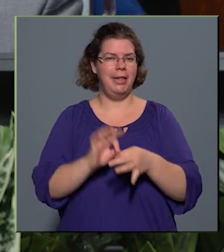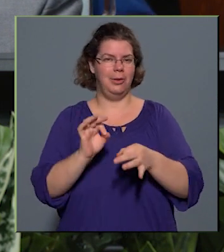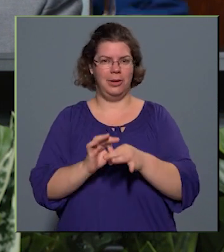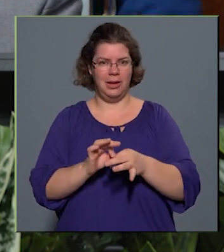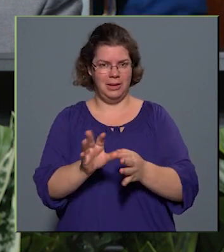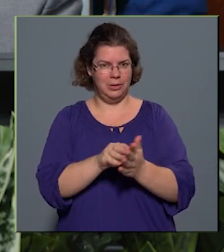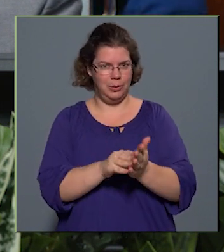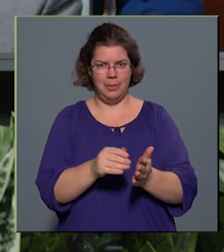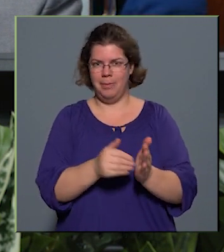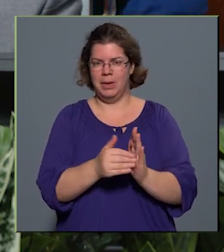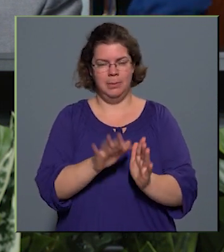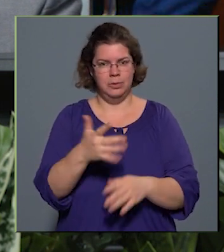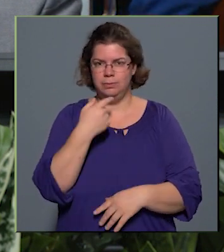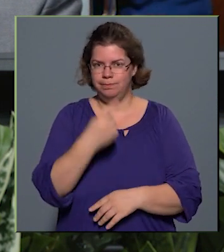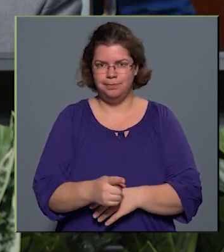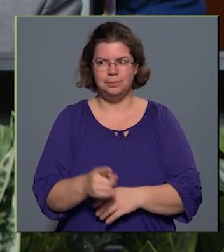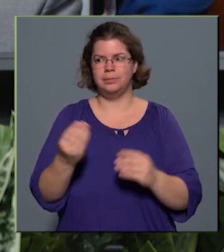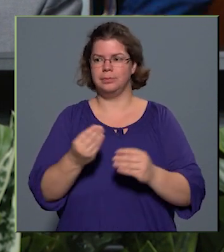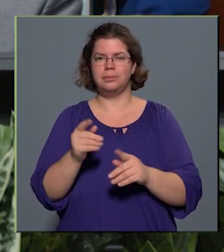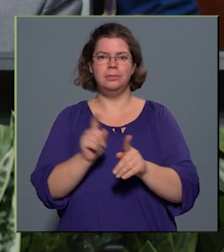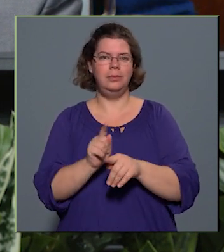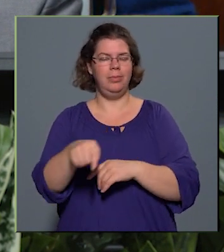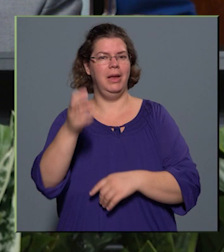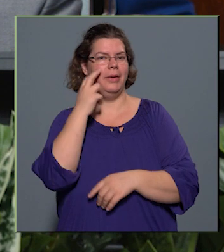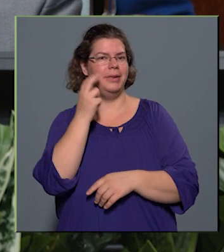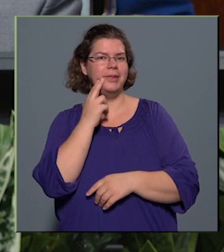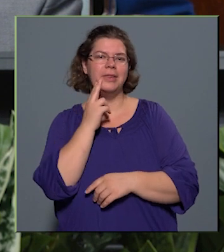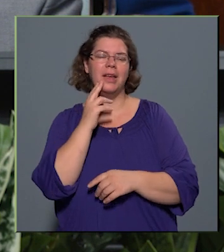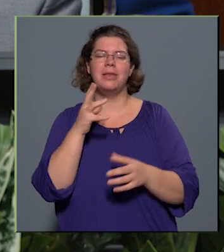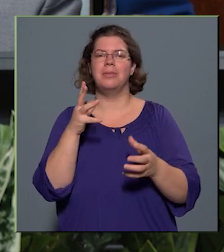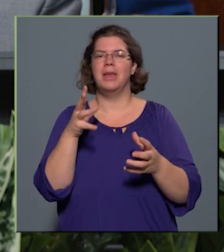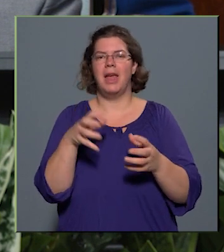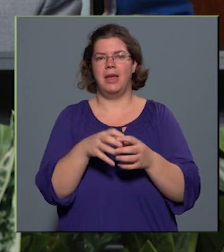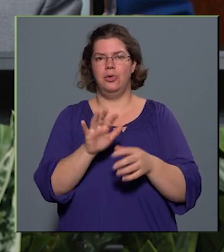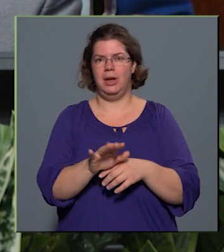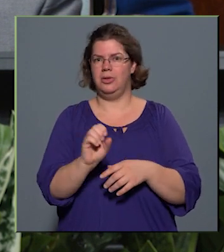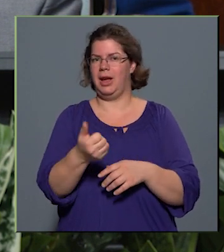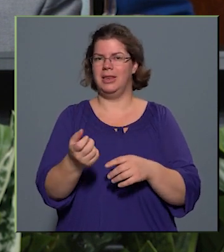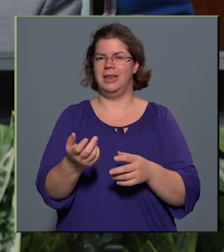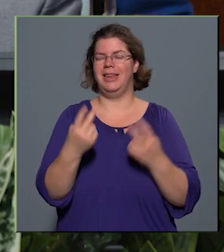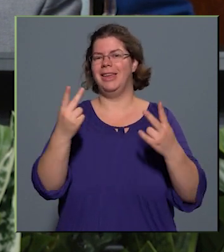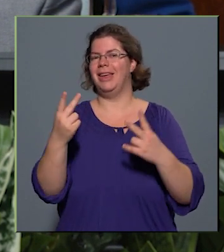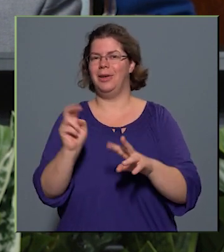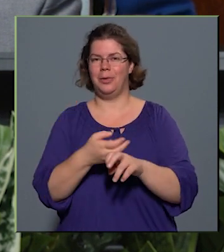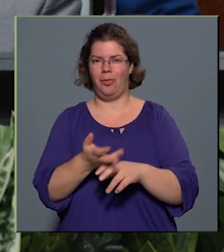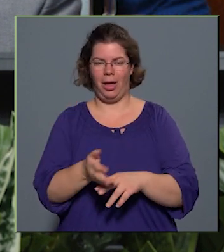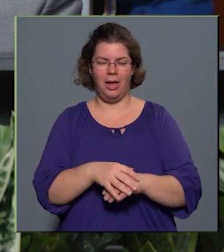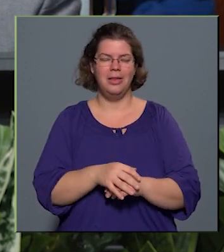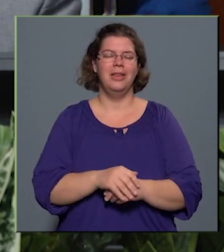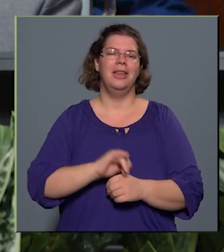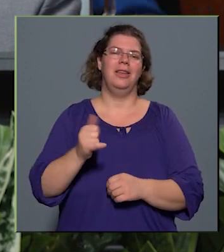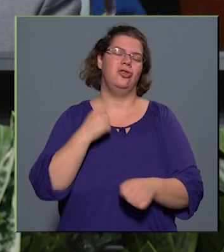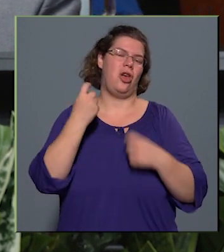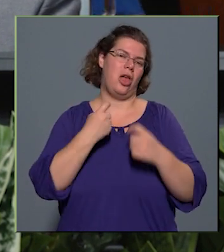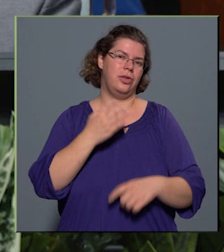ennek az intézmény együttesnek, rendszernek az egyik végkövét. És azt gondolom,